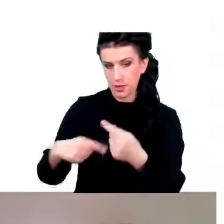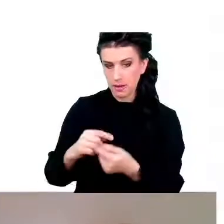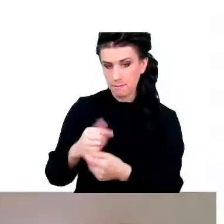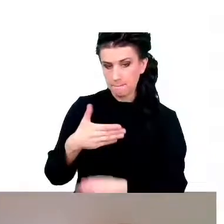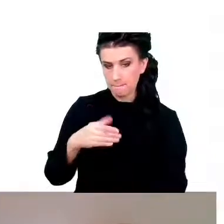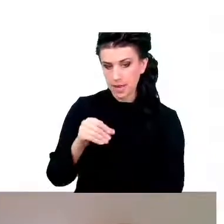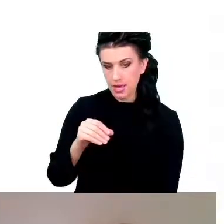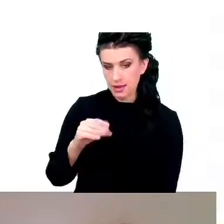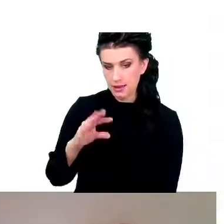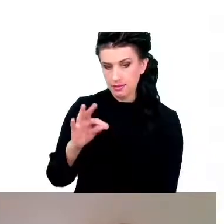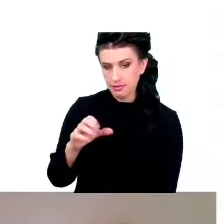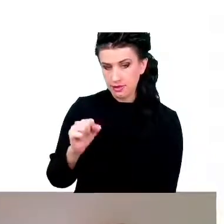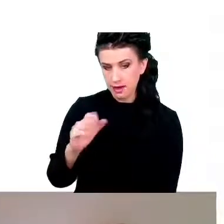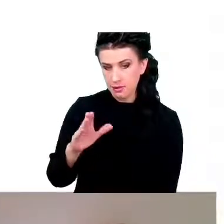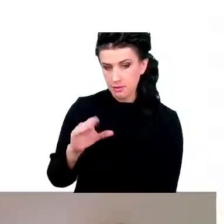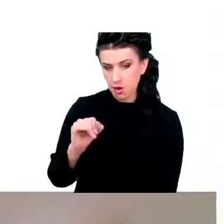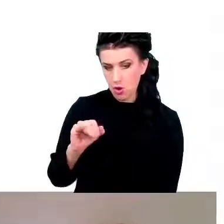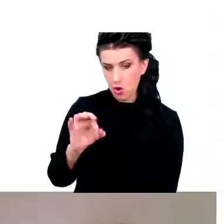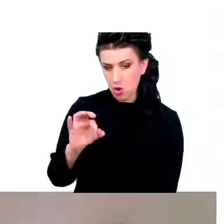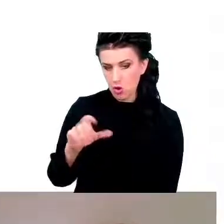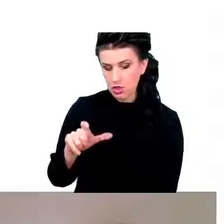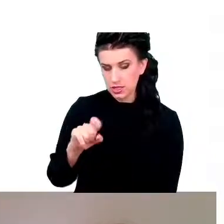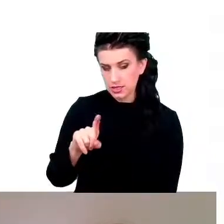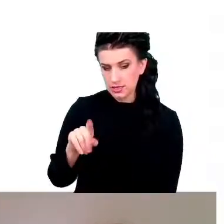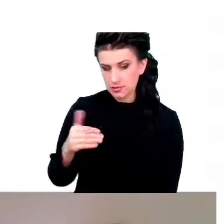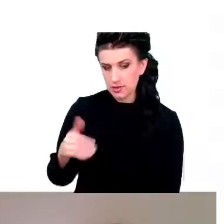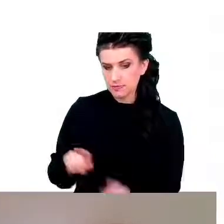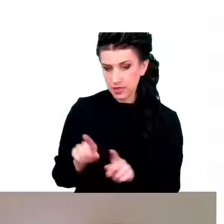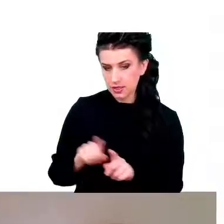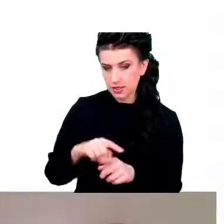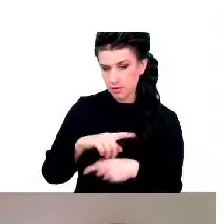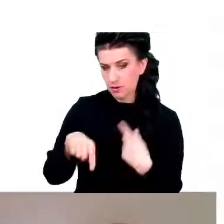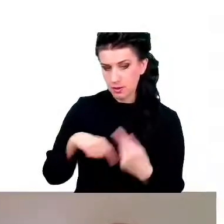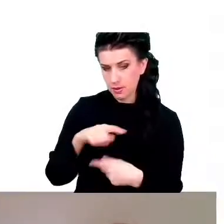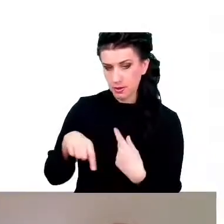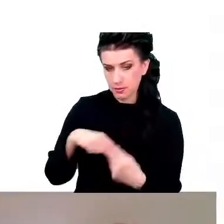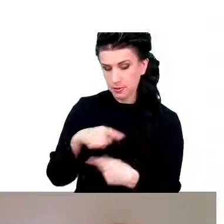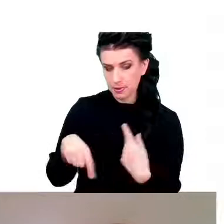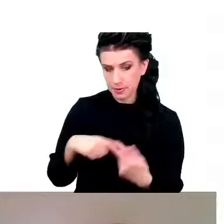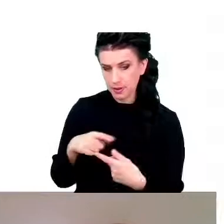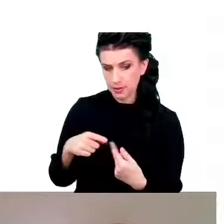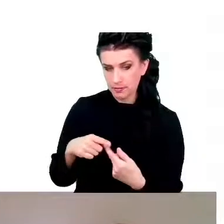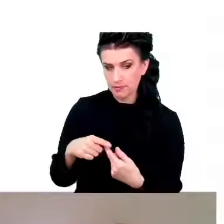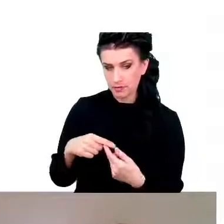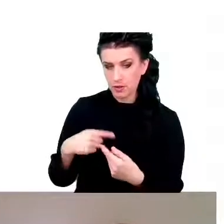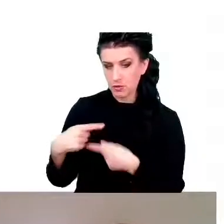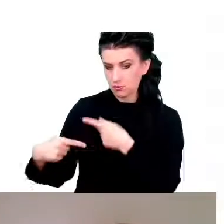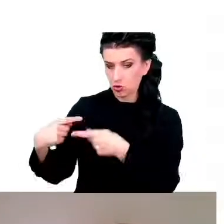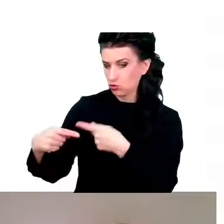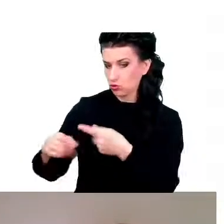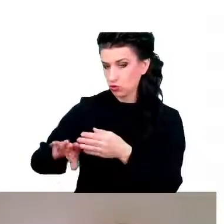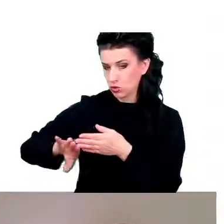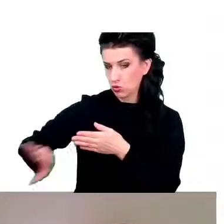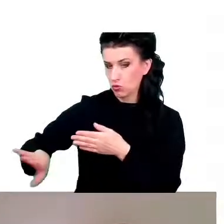te wszystkie produkty uboczne metabolizmu, również